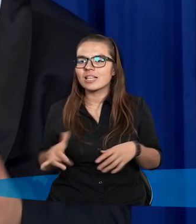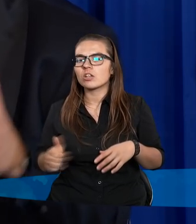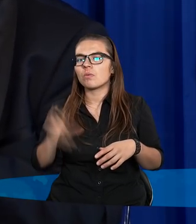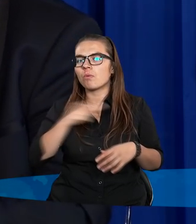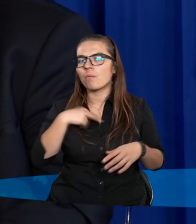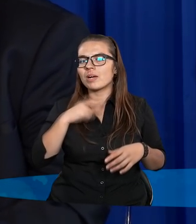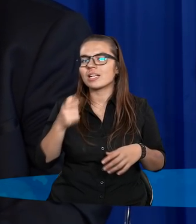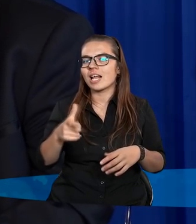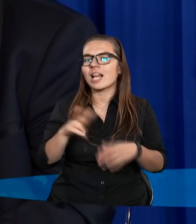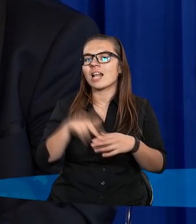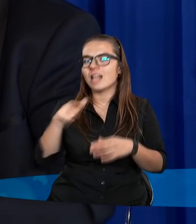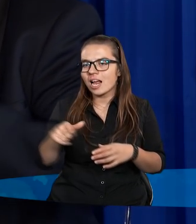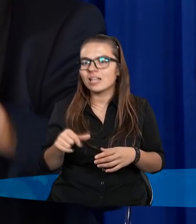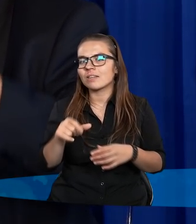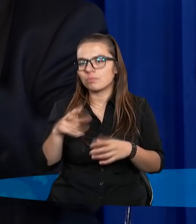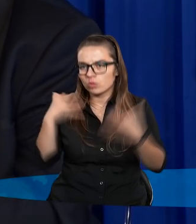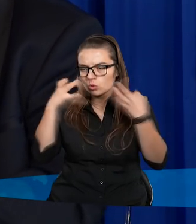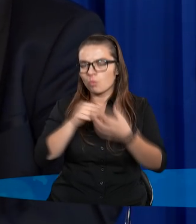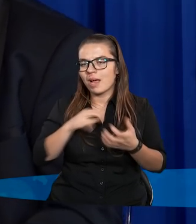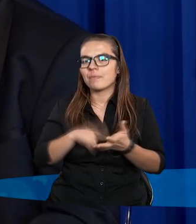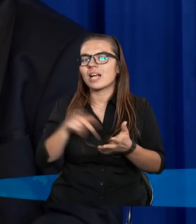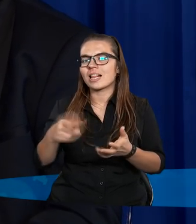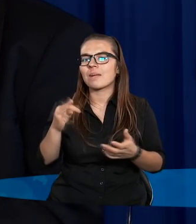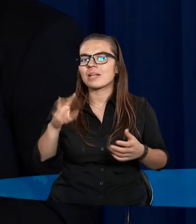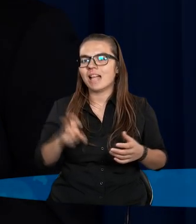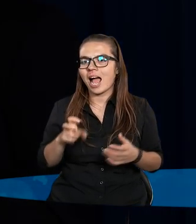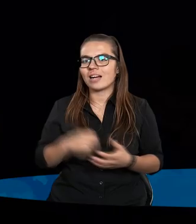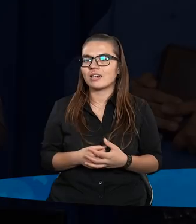bo my się jednak na nich z jakichś przyczyn skupiamy.